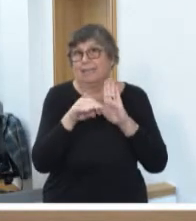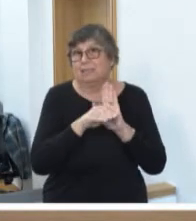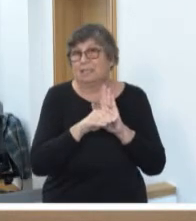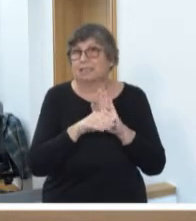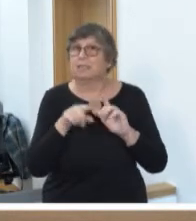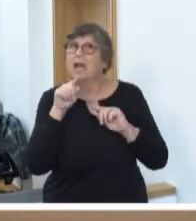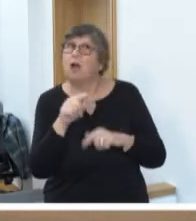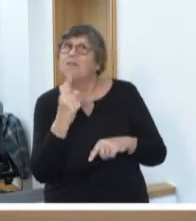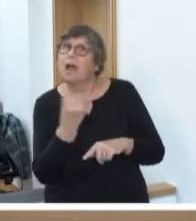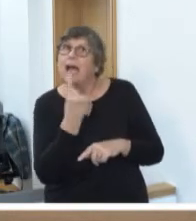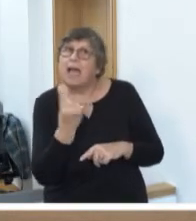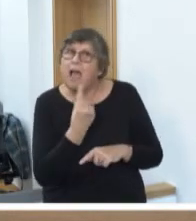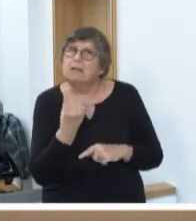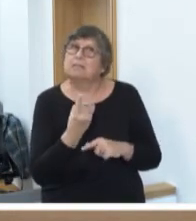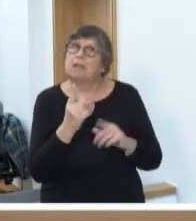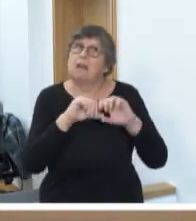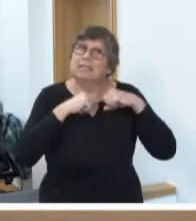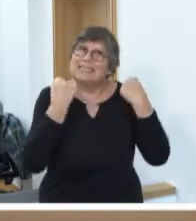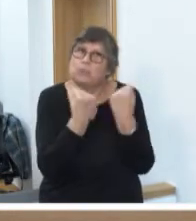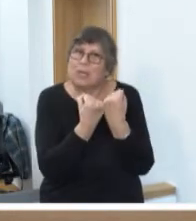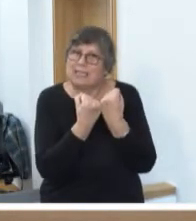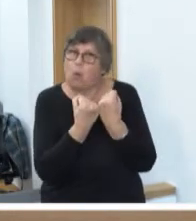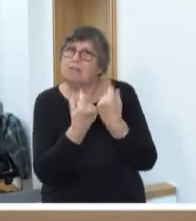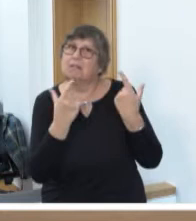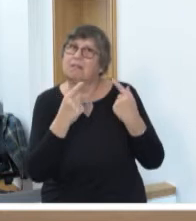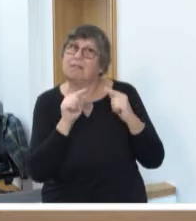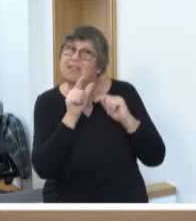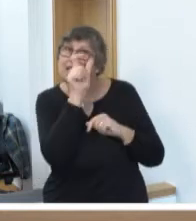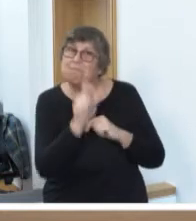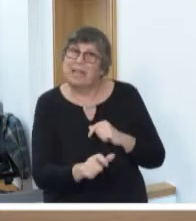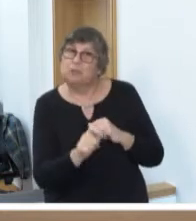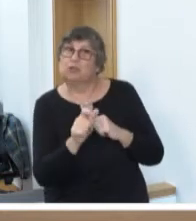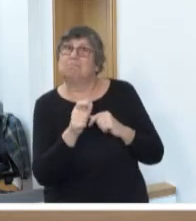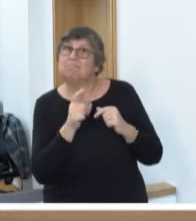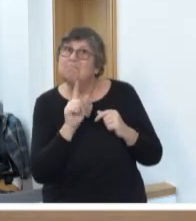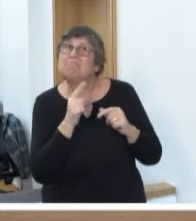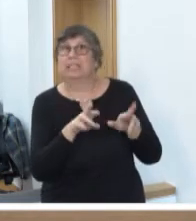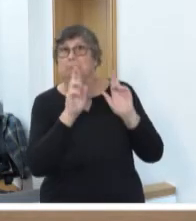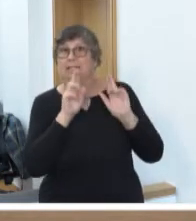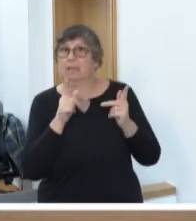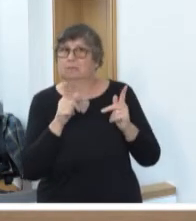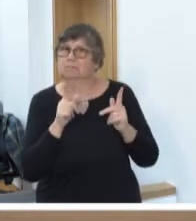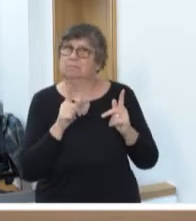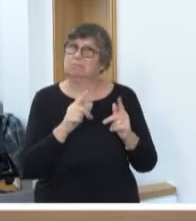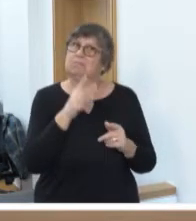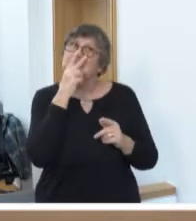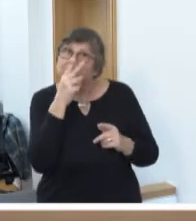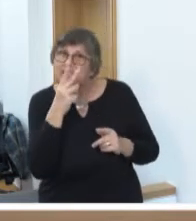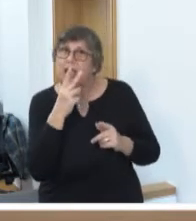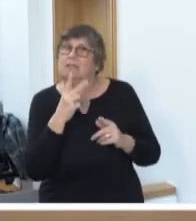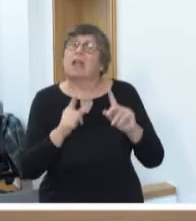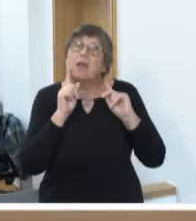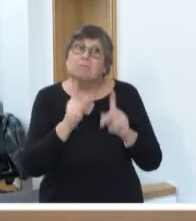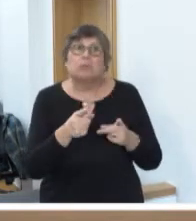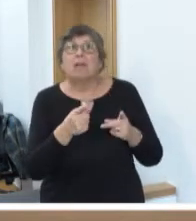individuelle Situation des betroffenen Menschen Rücksicht genommen wird. Da muss man reden, da muss man Einlaufstellen haben.